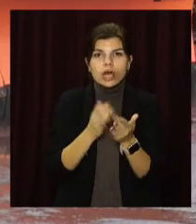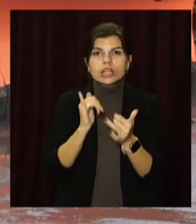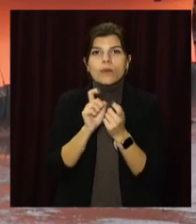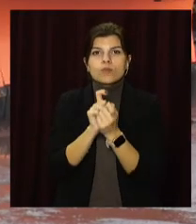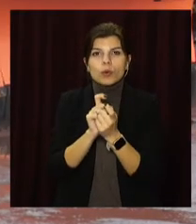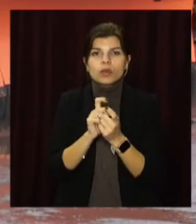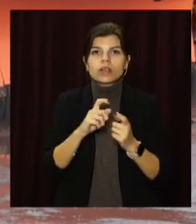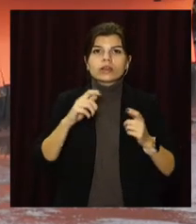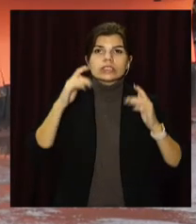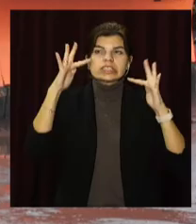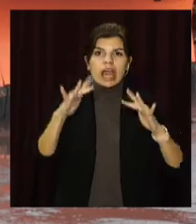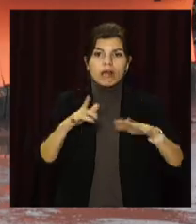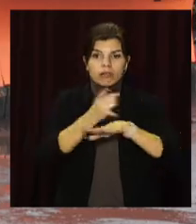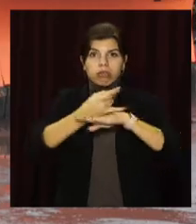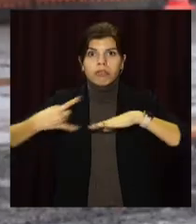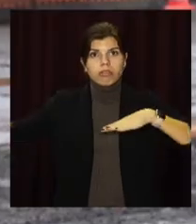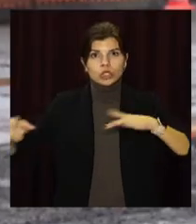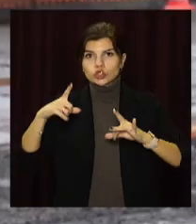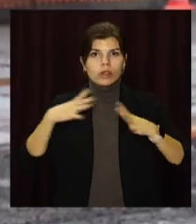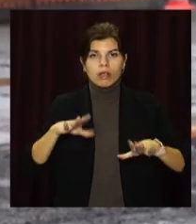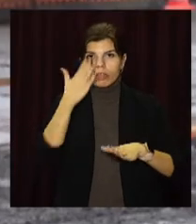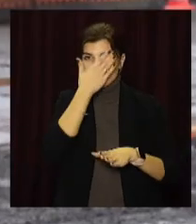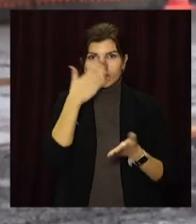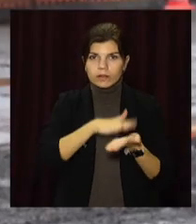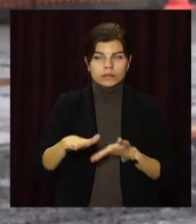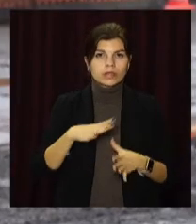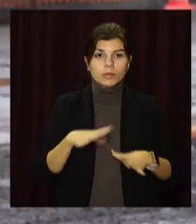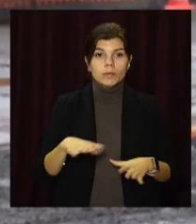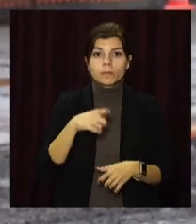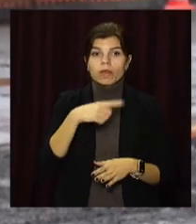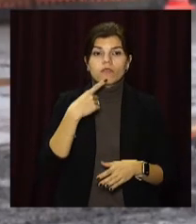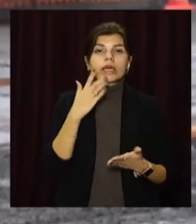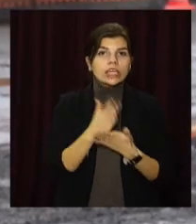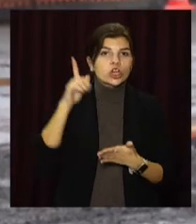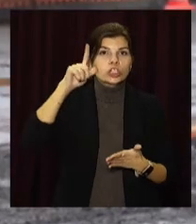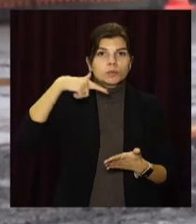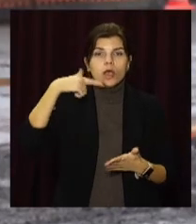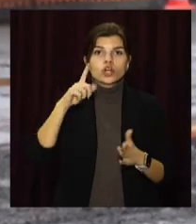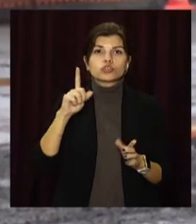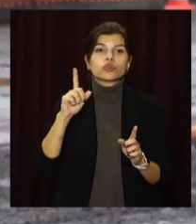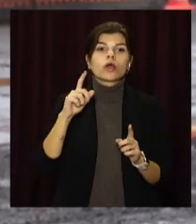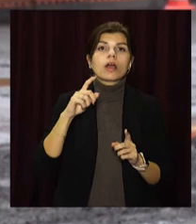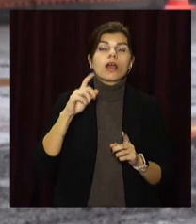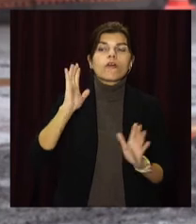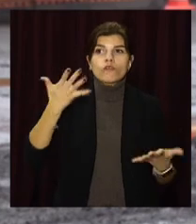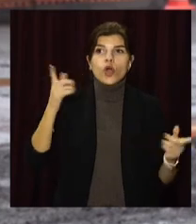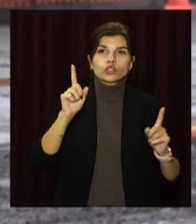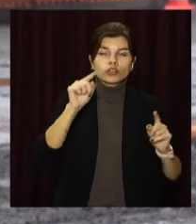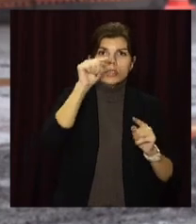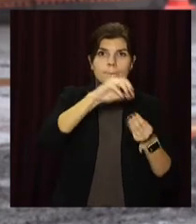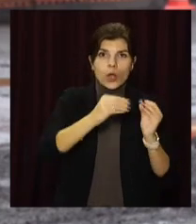зі сніговими заносами та ожеледицею. Диспетчер отримує сигнал, що техніка повинна вийти на